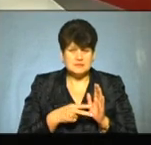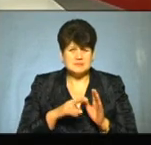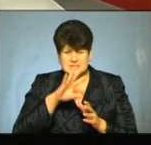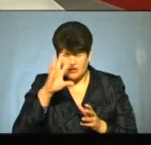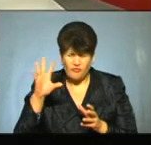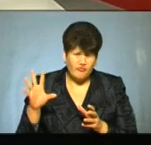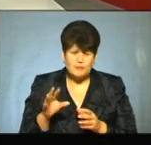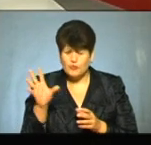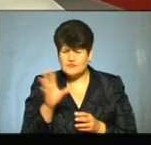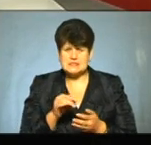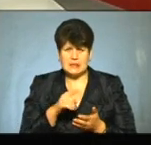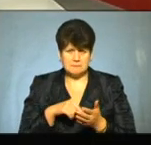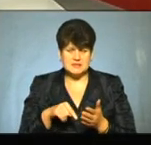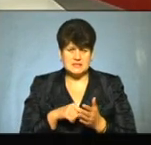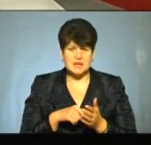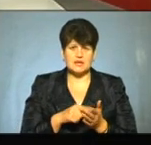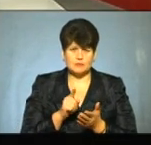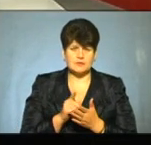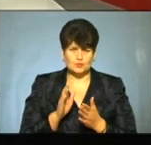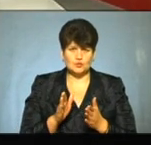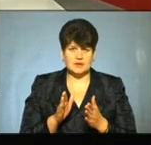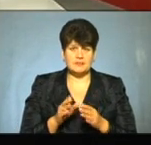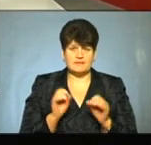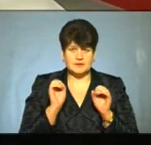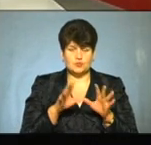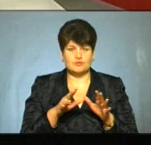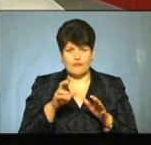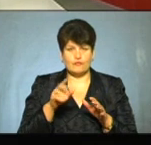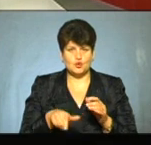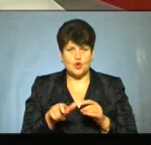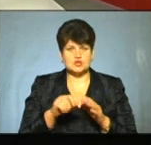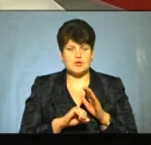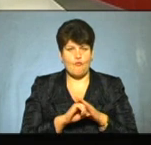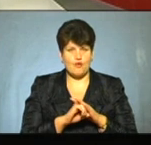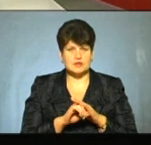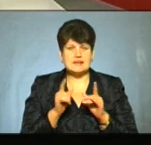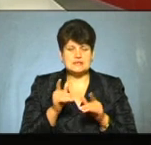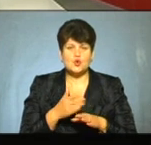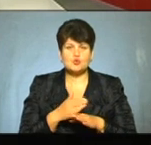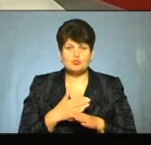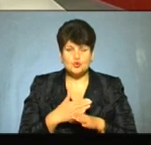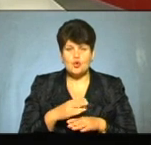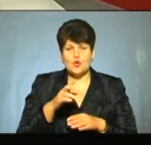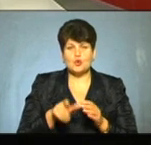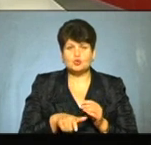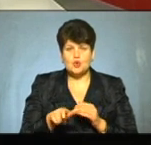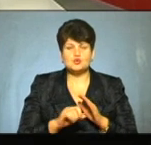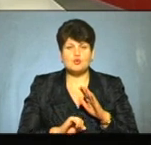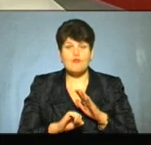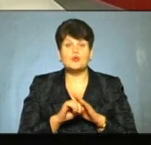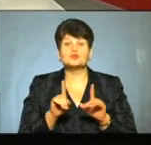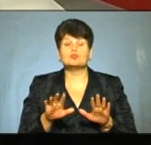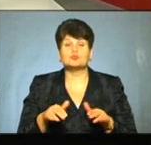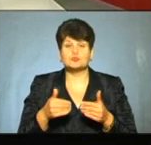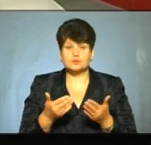Акциз, який, це 13,44, який мав бути, але тепер піде в дорожній фонд. Так. А згідно розподілу в дорожньому фонду, що пропонується,